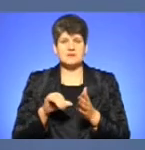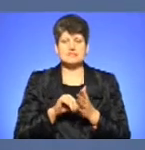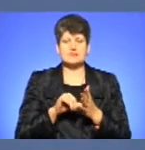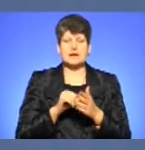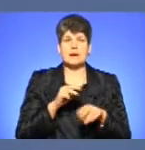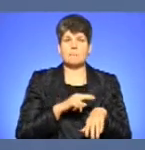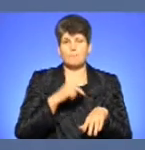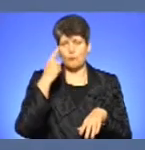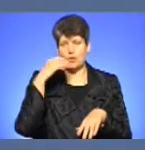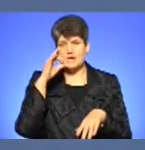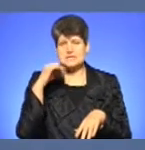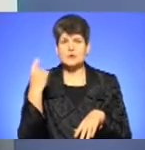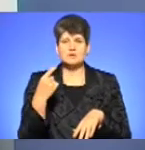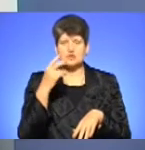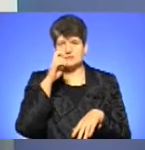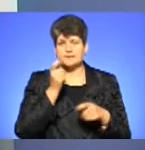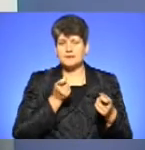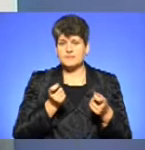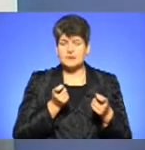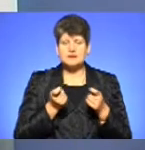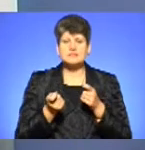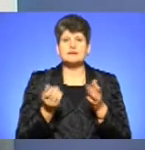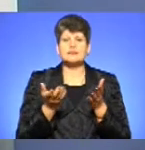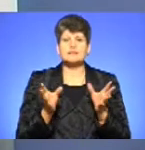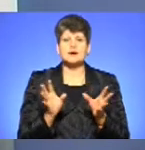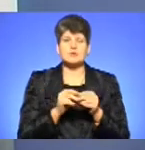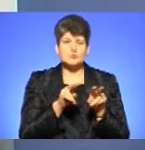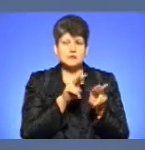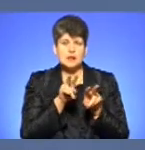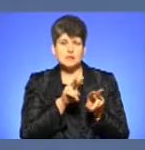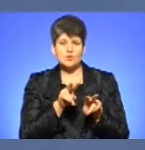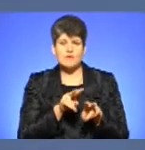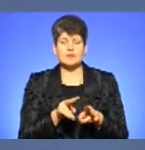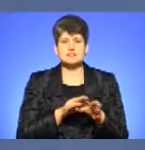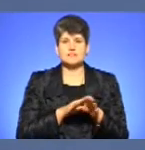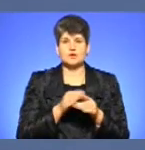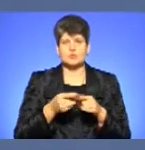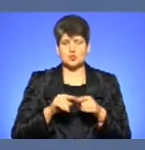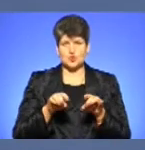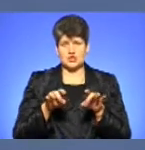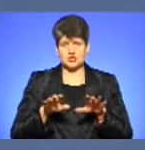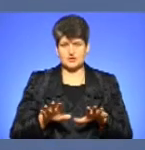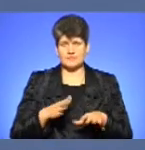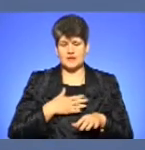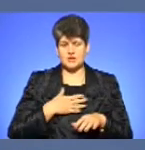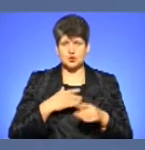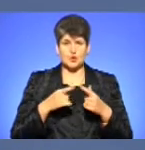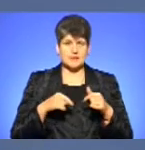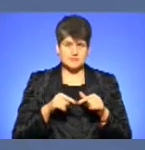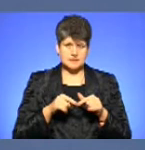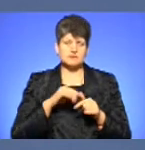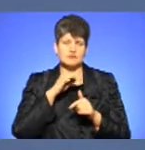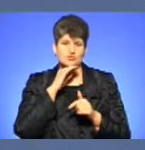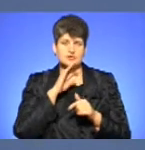поліції і обласної адміністрації, які би, власне, разом слідкували спільно за виконанням даного рішення. В нашій організації, в принципі,